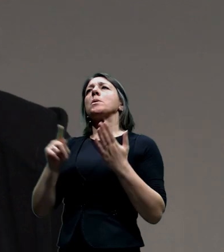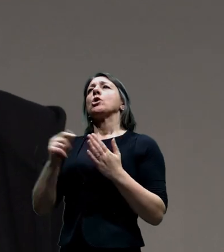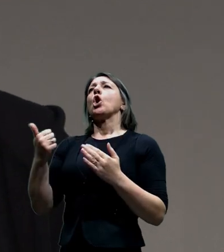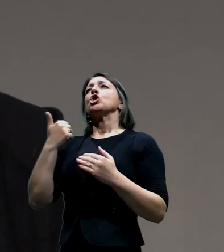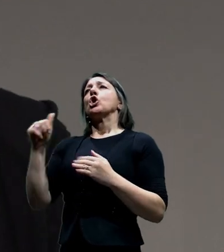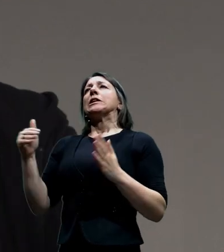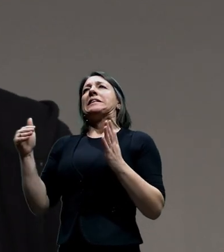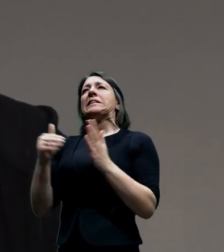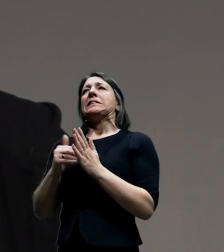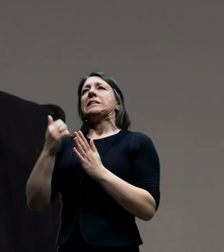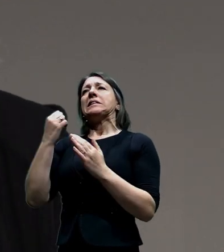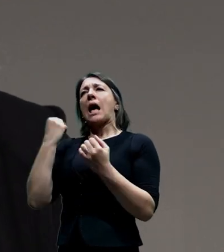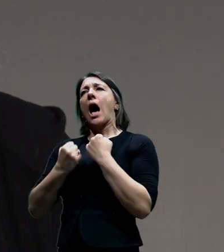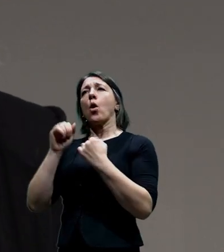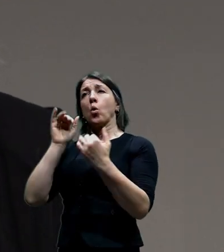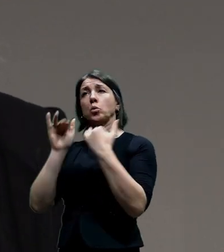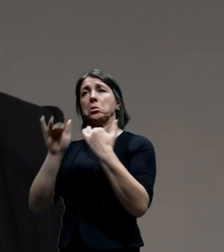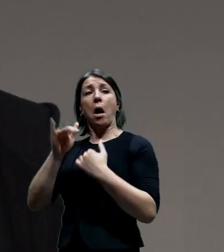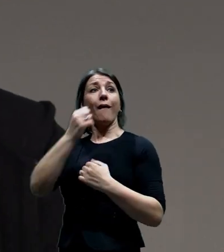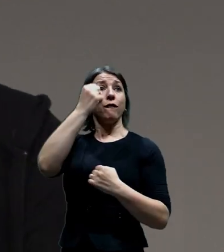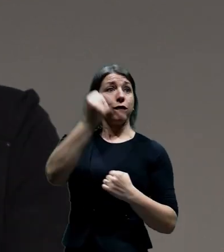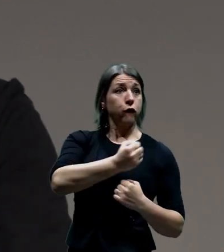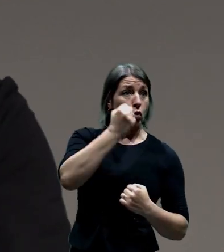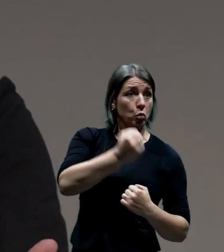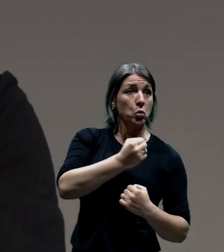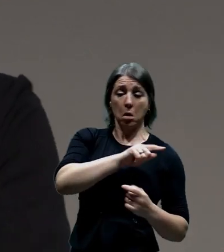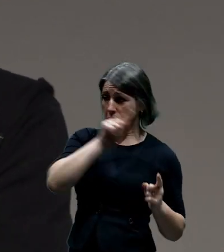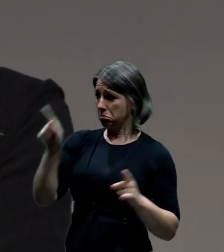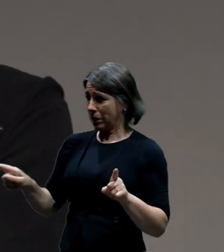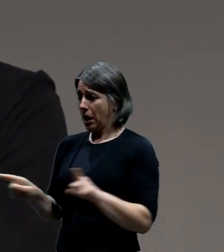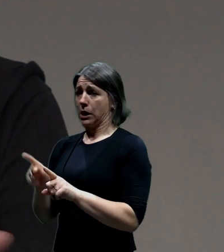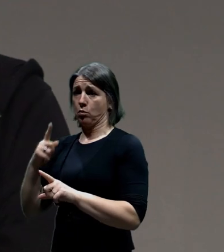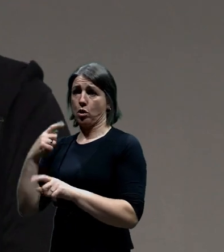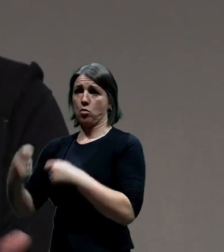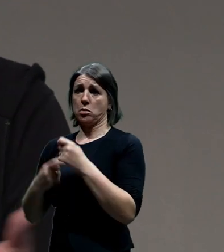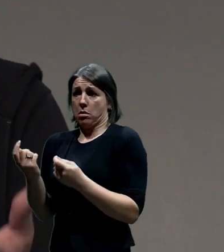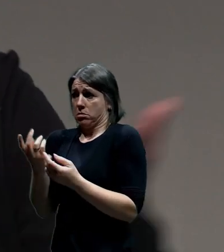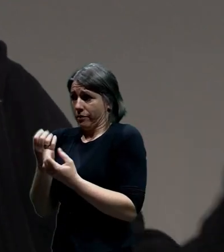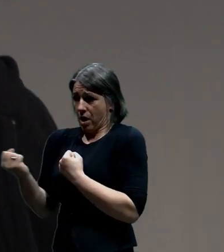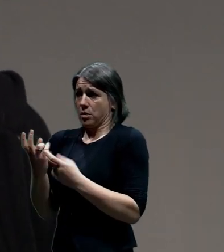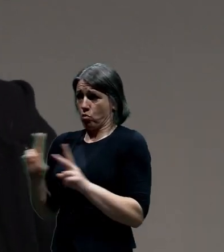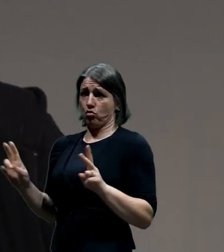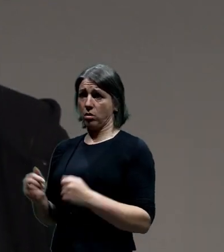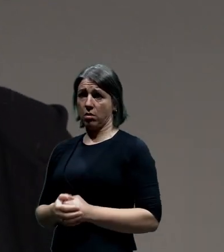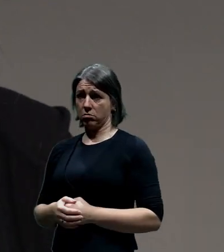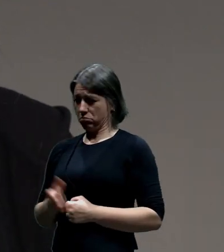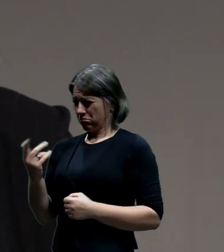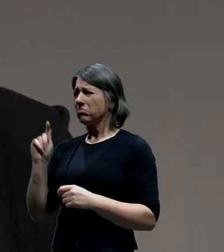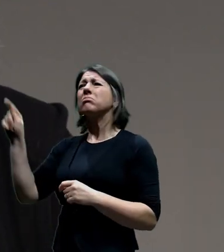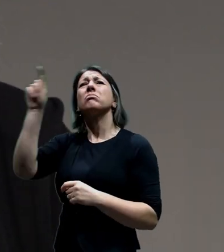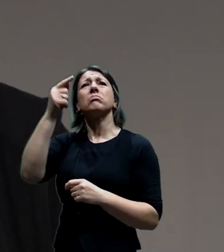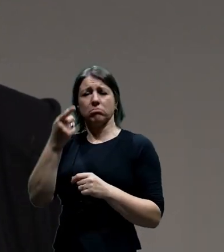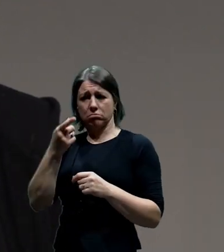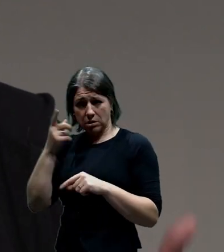A jako tohleto, to se stalo lidem v těch Holešovičkách. Mohlo se to stát třeba někde jinde. Každému zná se vlastně taková, ale měc